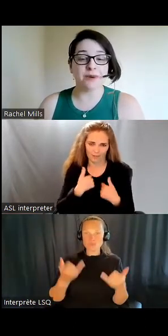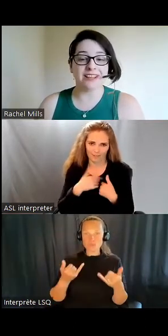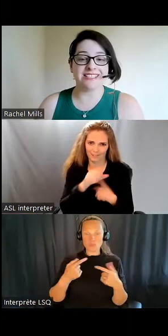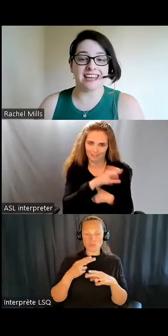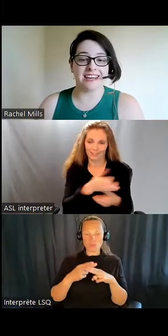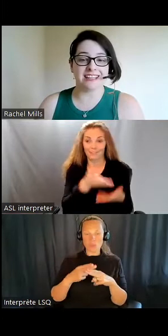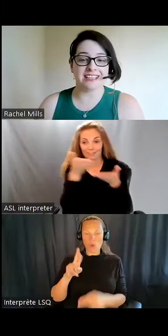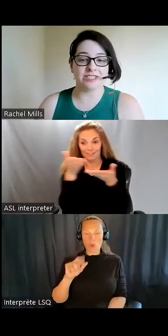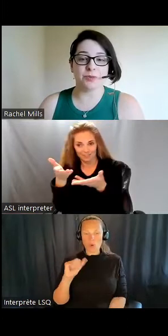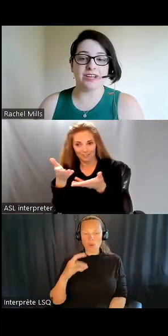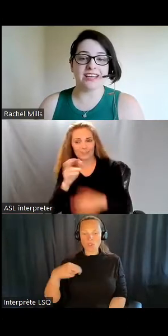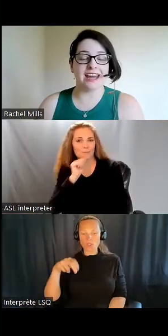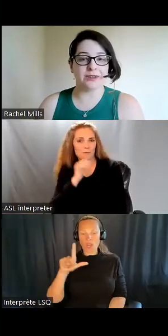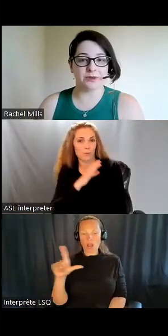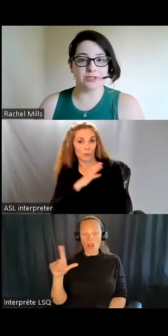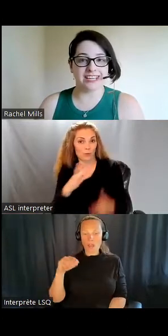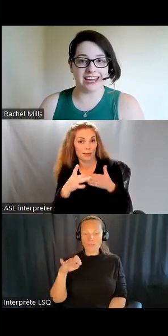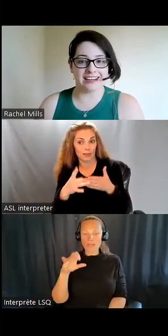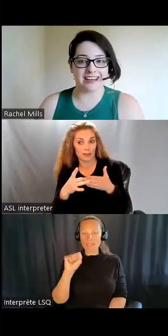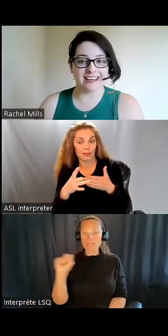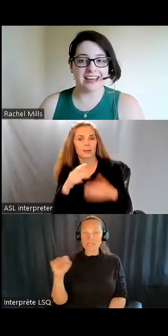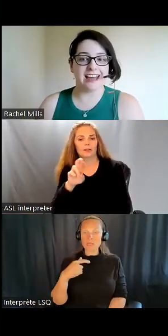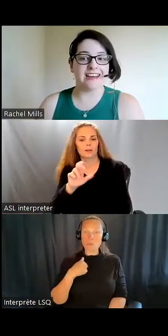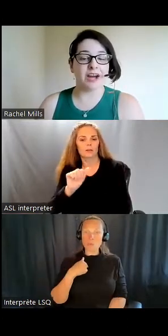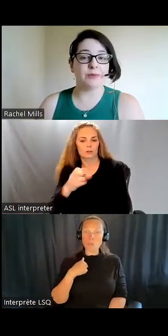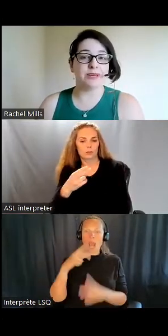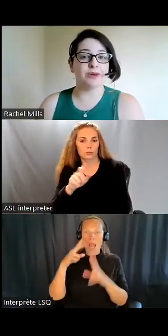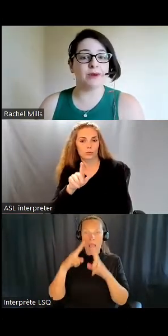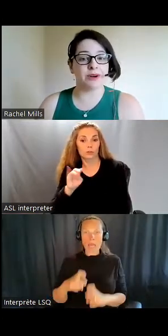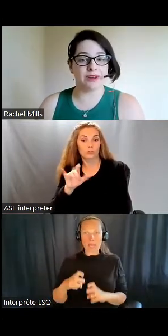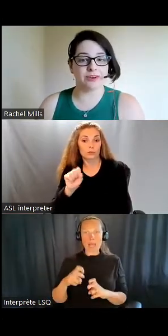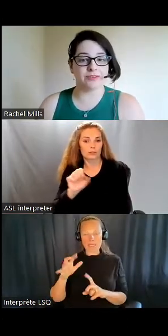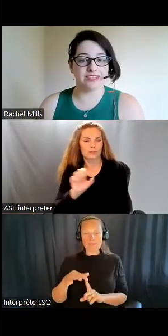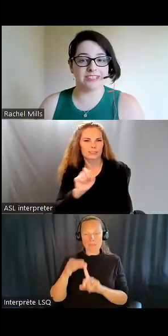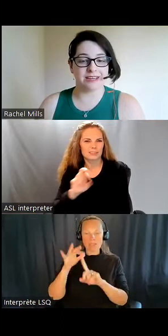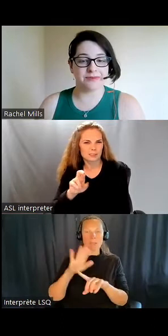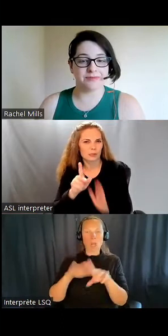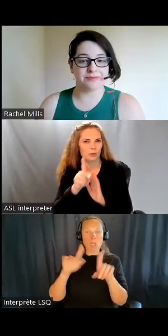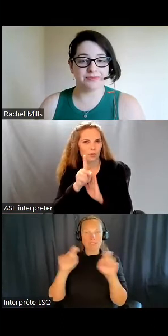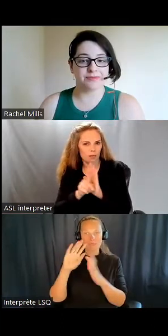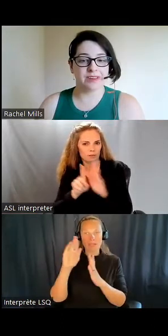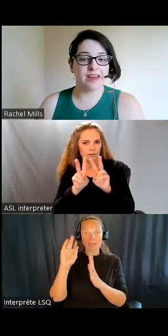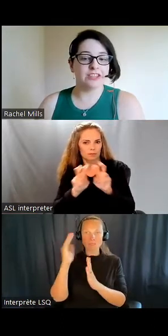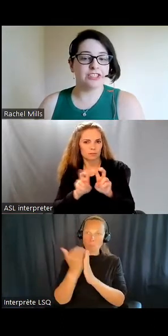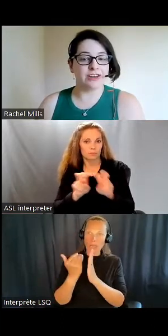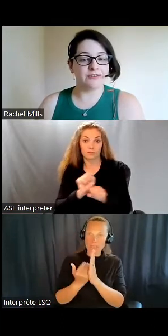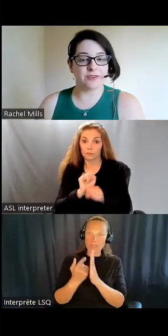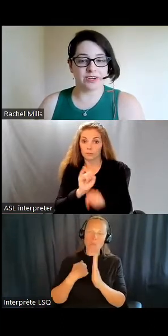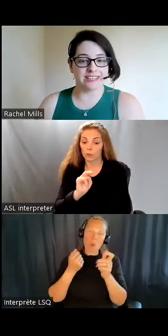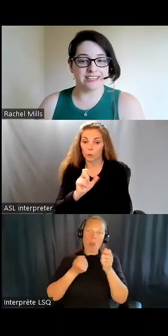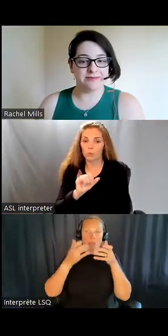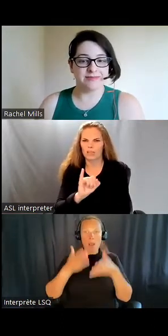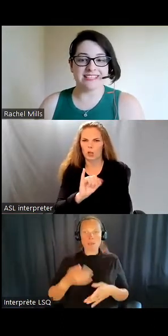Mills, je suis analyste principale des politiques à Inclusion Canada et je serai votre modératrice pour la journée.